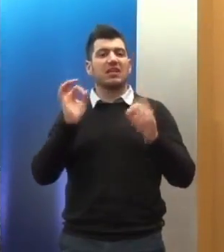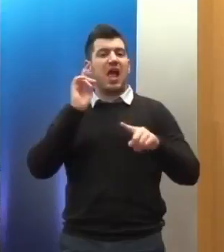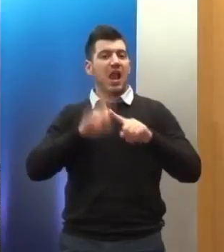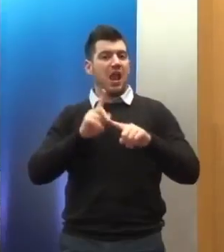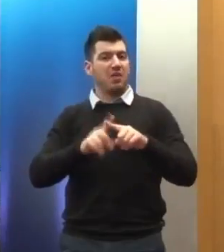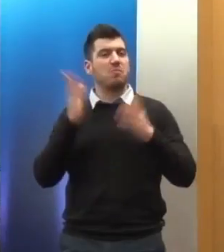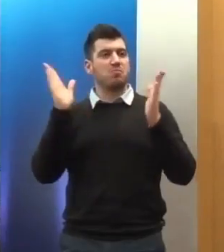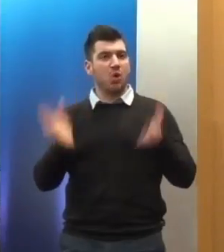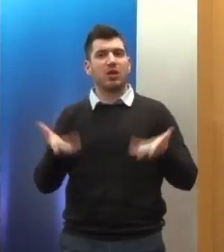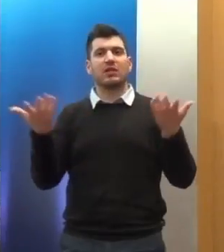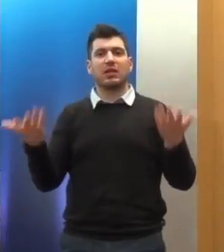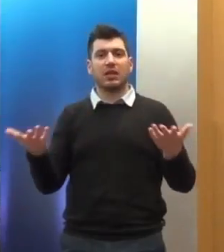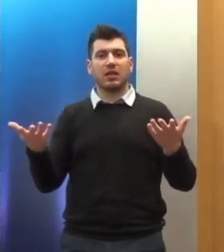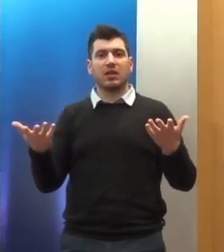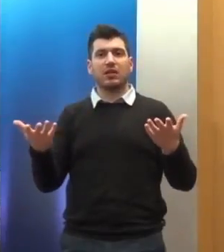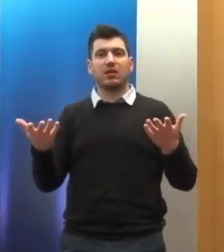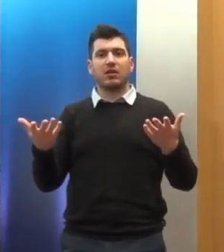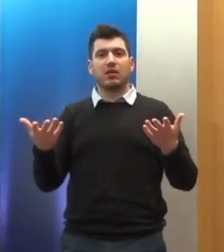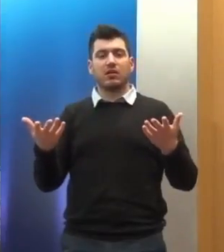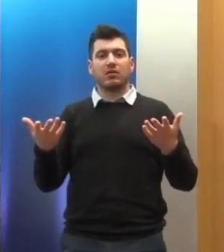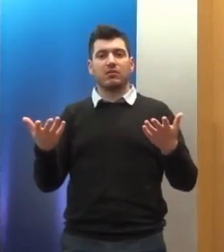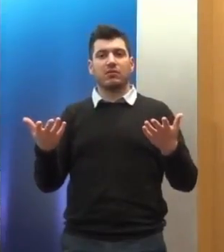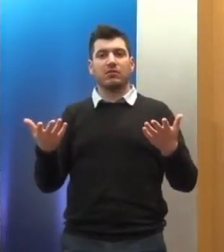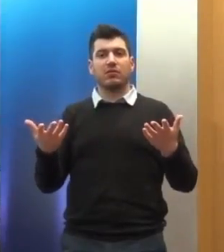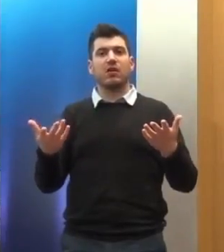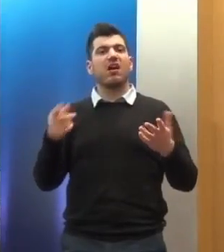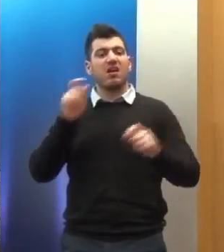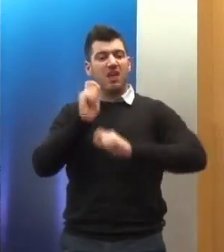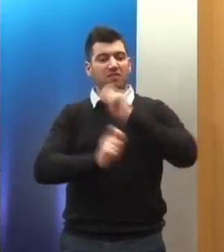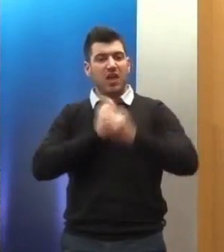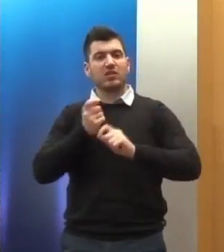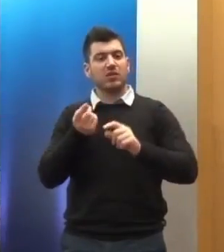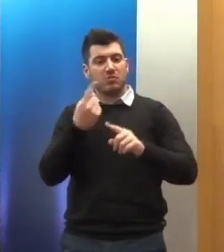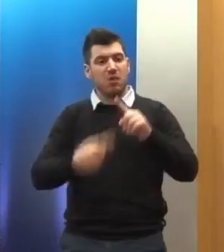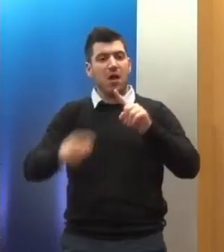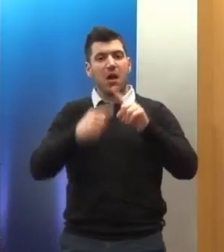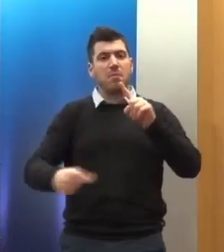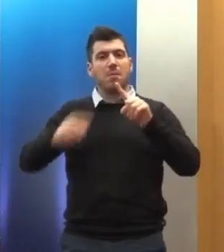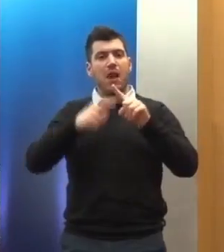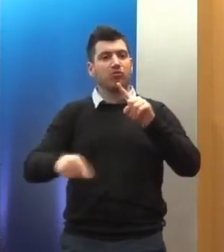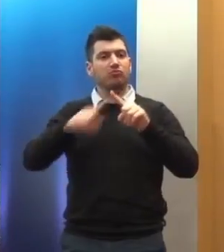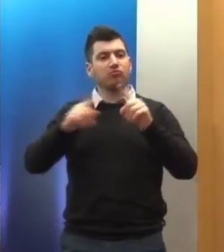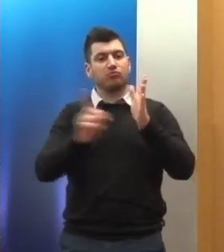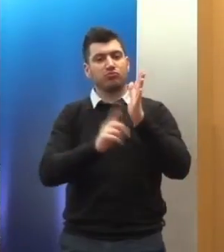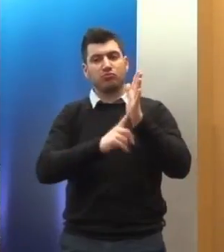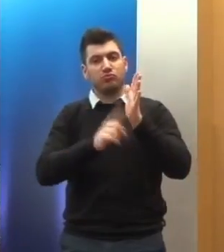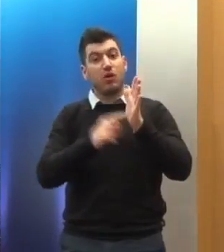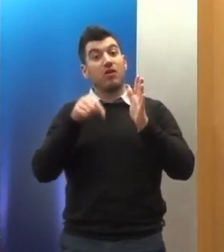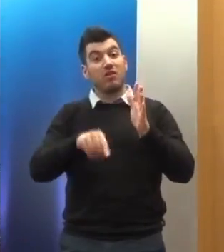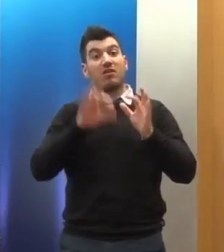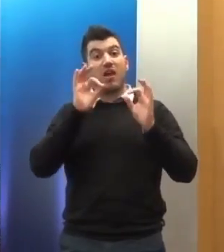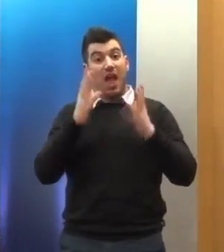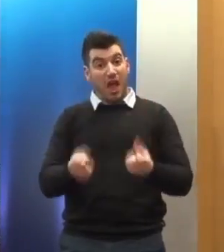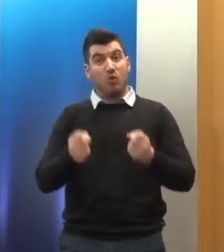προσχωρήσει ακόμα και σε περισσότερα πρόσθετα πρωτόκολλα. Επαναλαμβάνω, είναι αλήθεια, ότι έχουμε το Ευρωπαϊκό